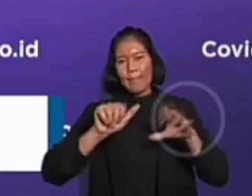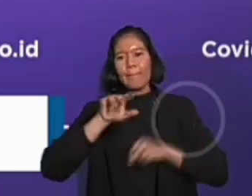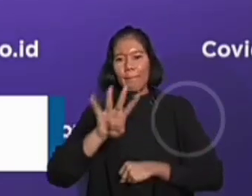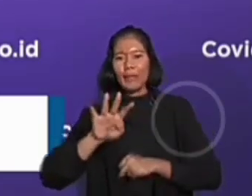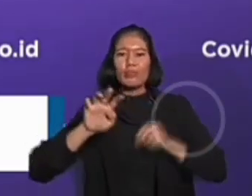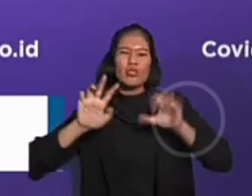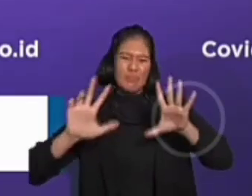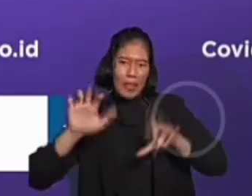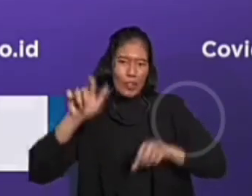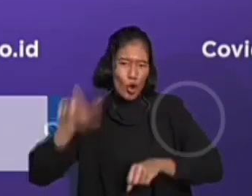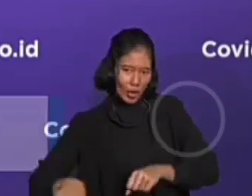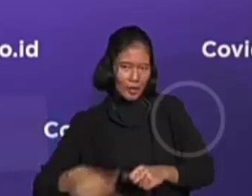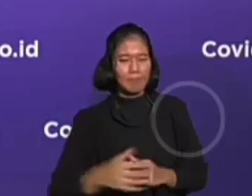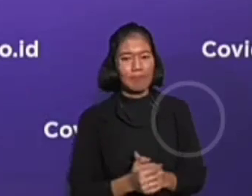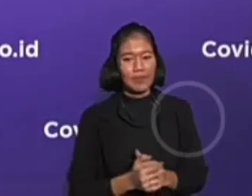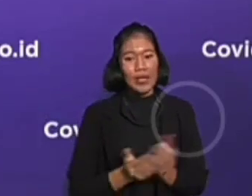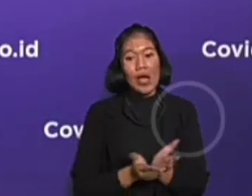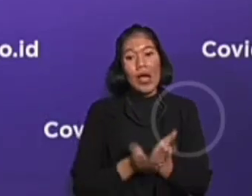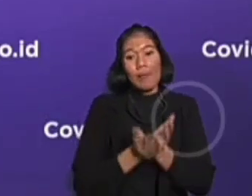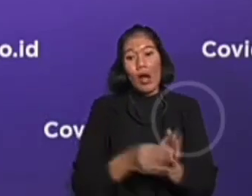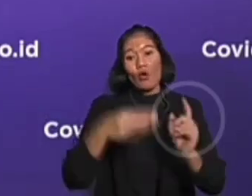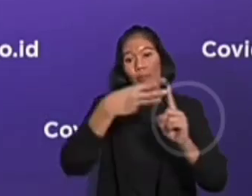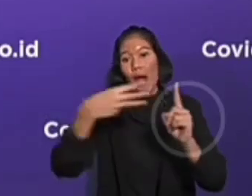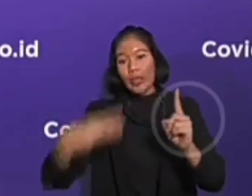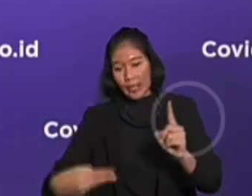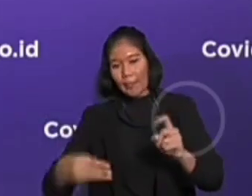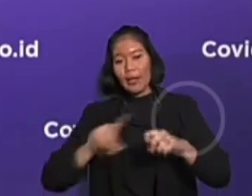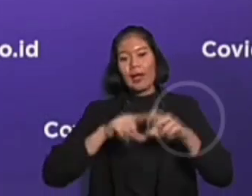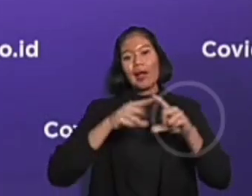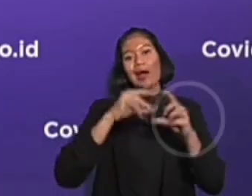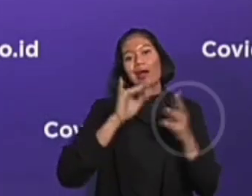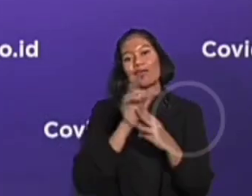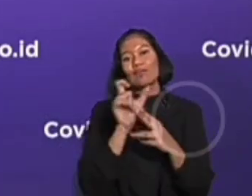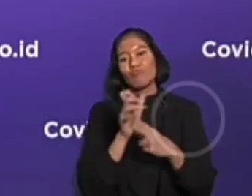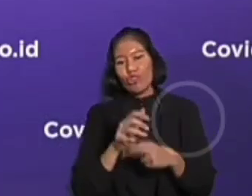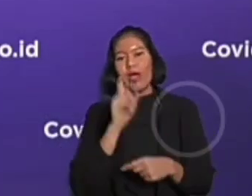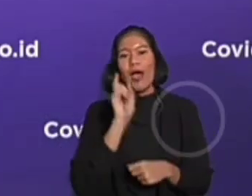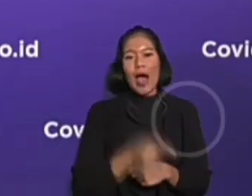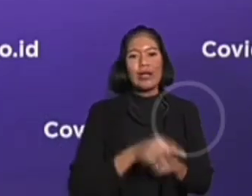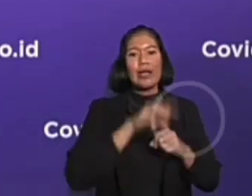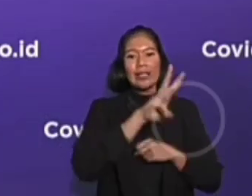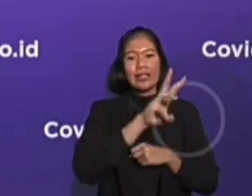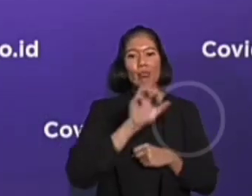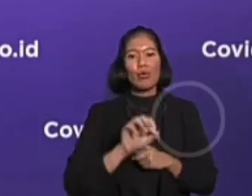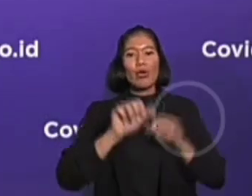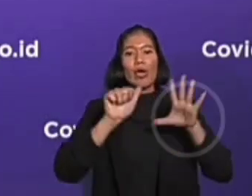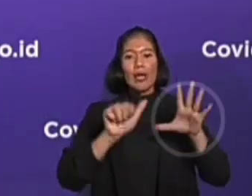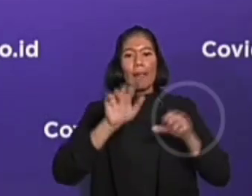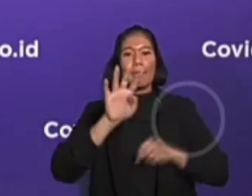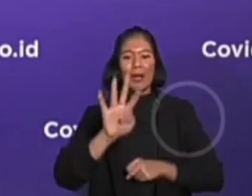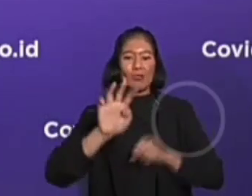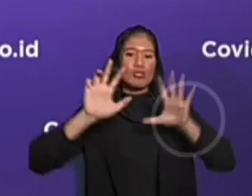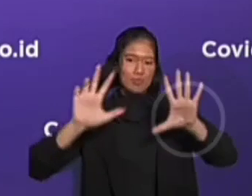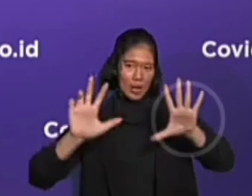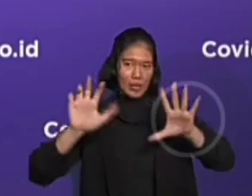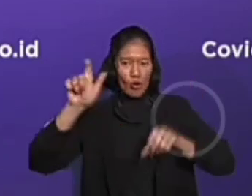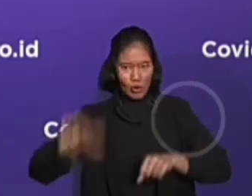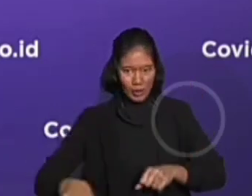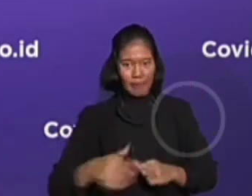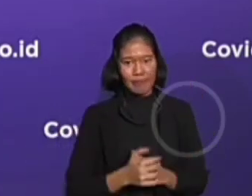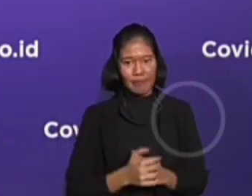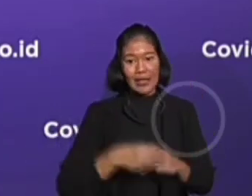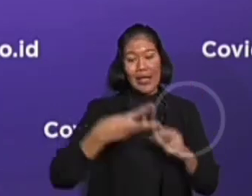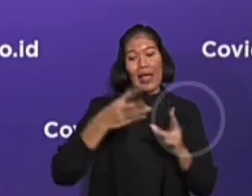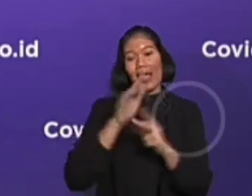PMI. Pelabuhan Batam dan Tanjung Balai Karimun, sebanyak 30.649 PMI. Entikong dan